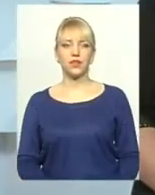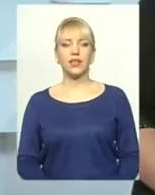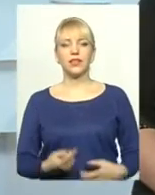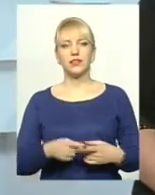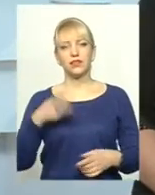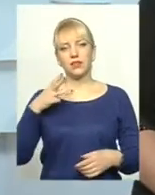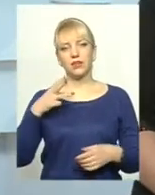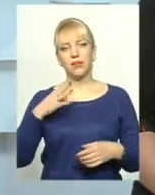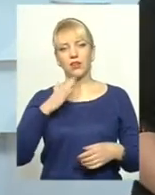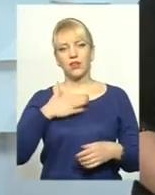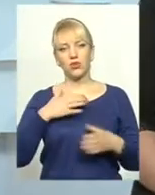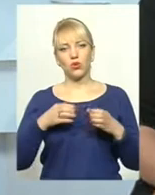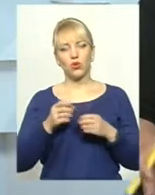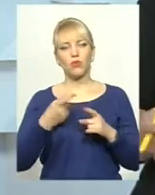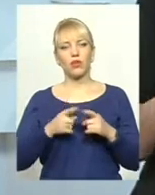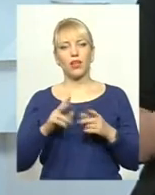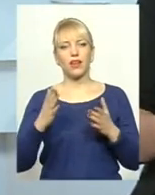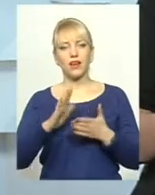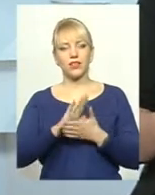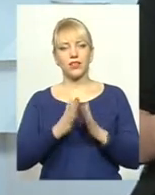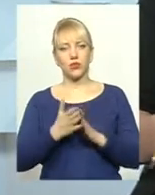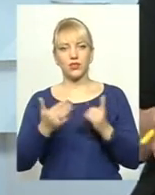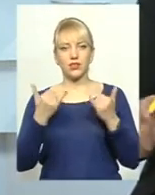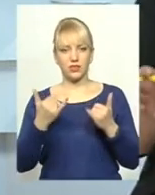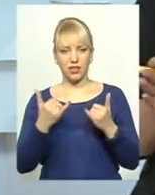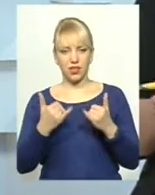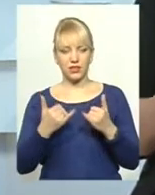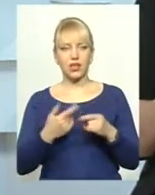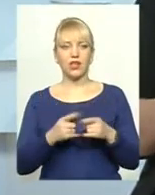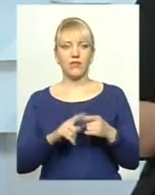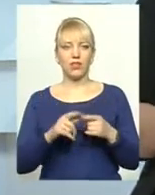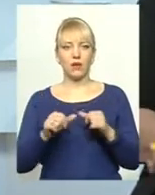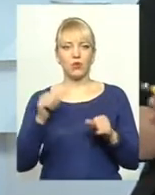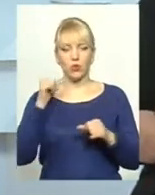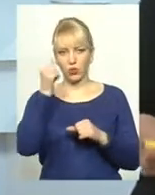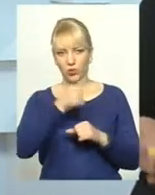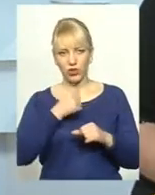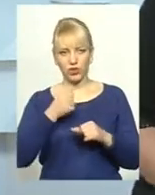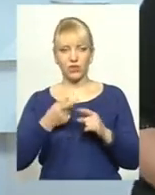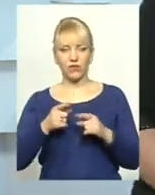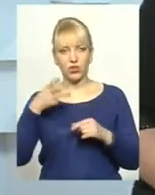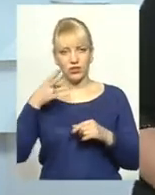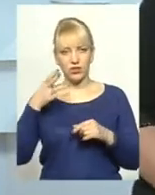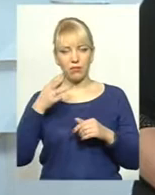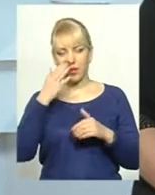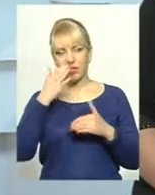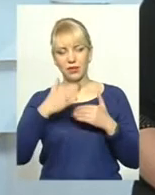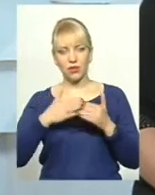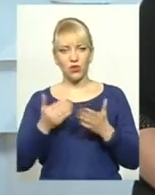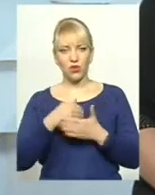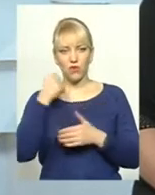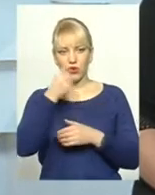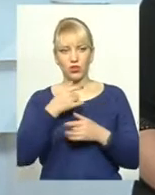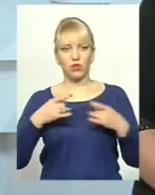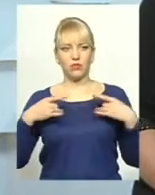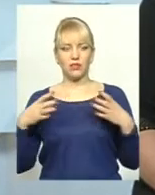знімала наша знімальна група про те, яка ситуація у притулку зараз. Вона минулорічна, тобто вона знімалась буквально перед новорічними